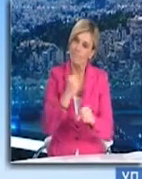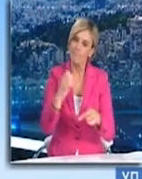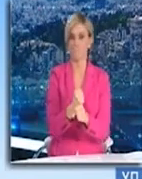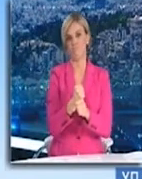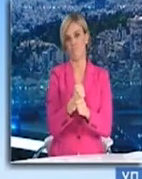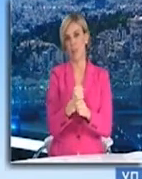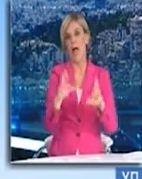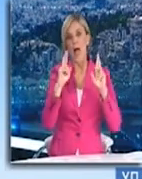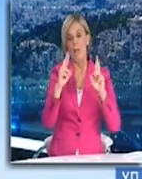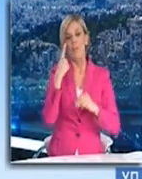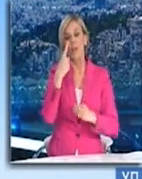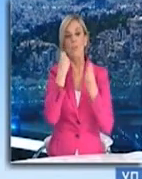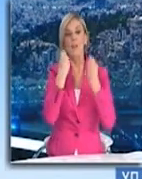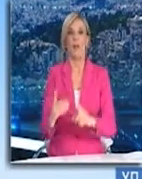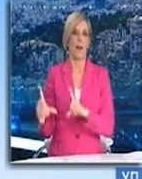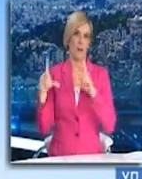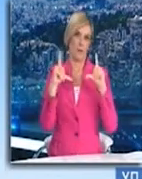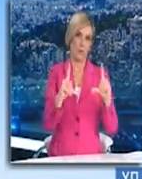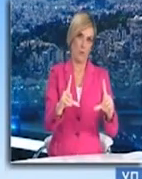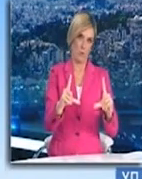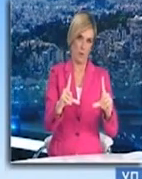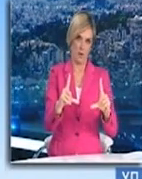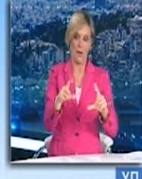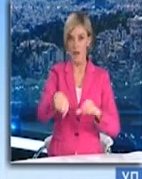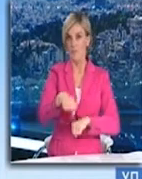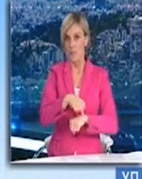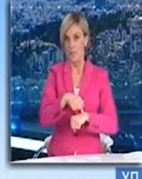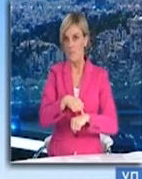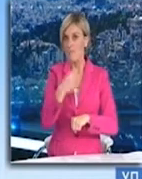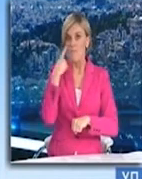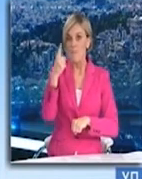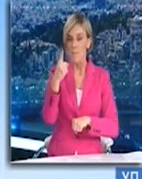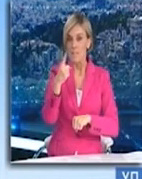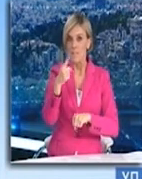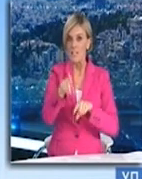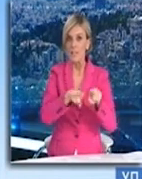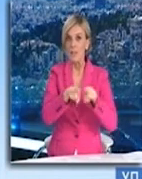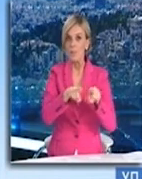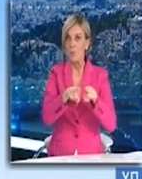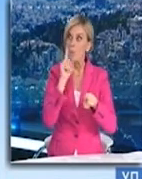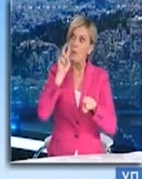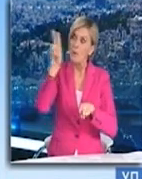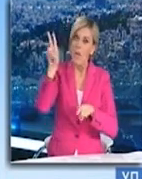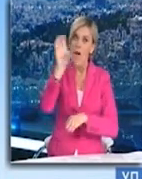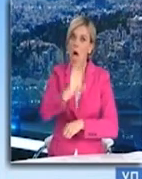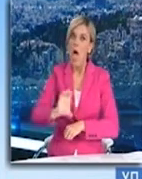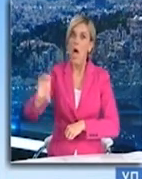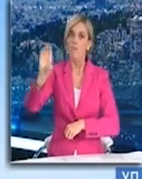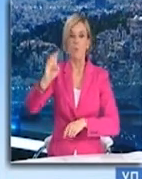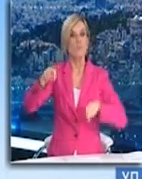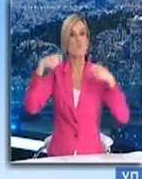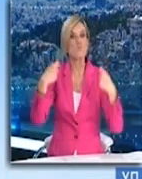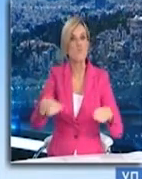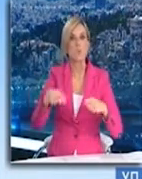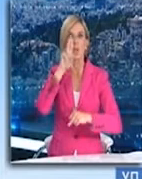θέλει να δει εικόνες που αυτή τη στιγμή επικρατούν σε άλλες χώρες, με τεράστια πίεση σε πολύ πλούσια